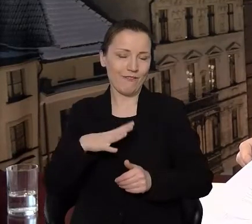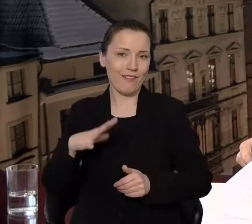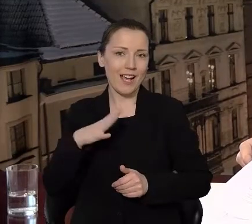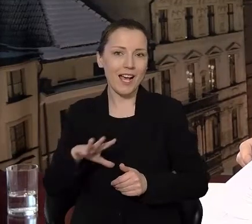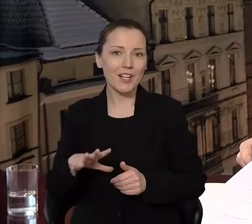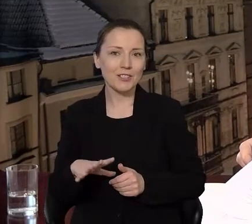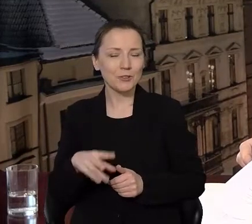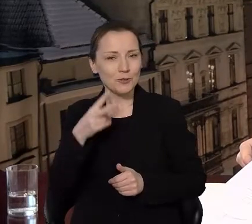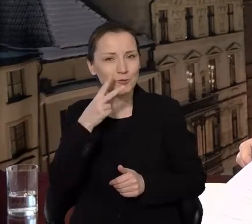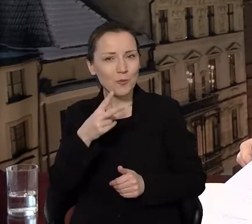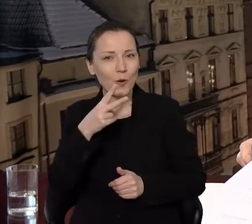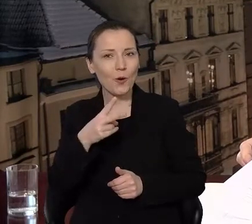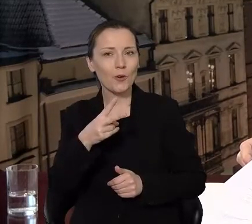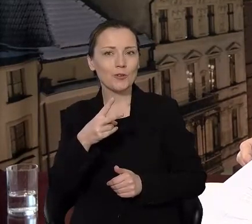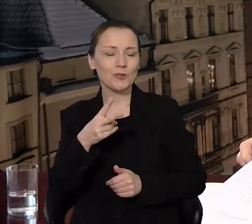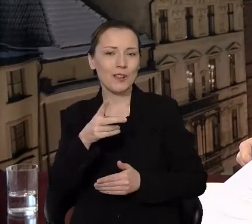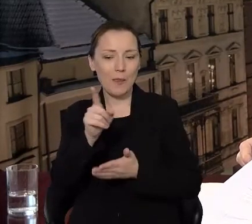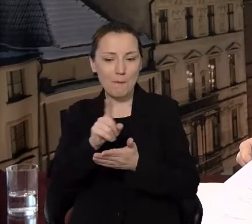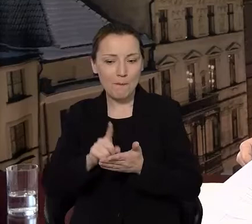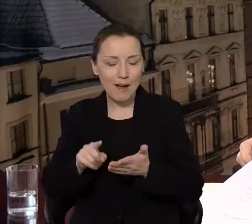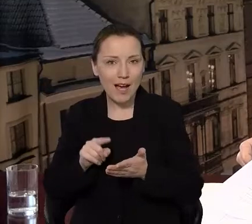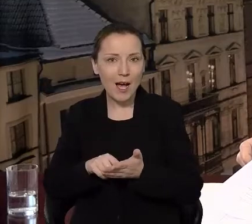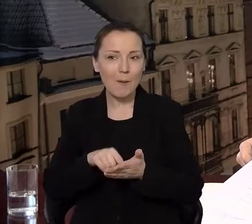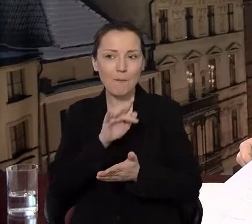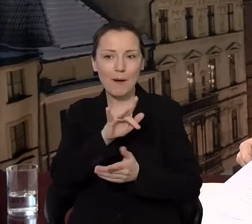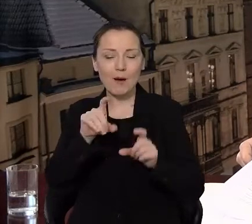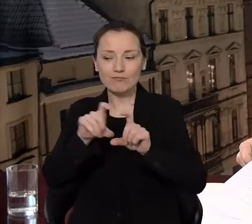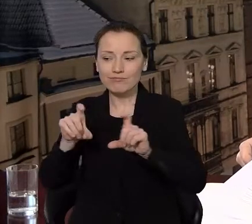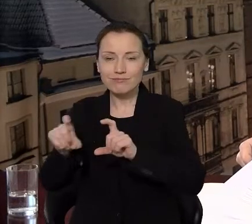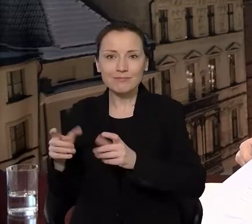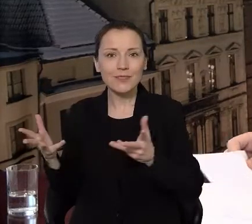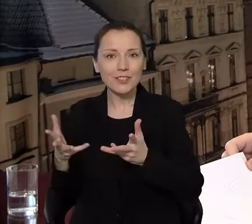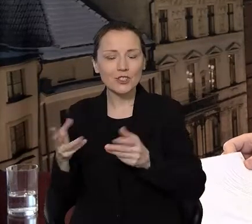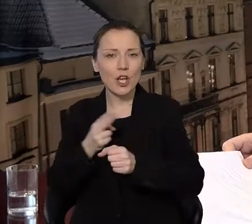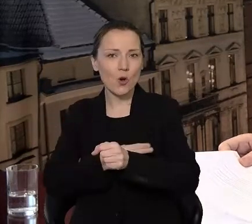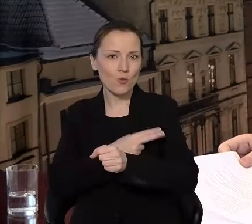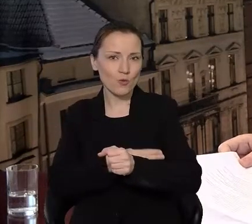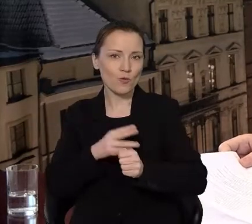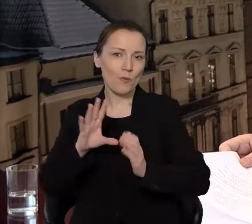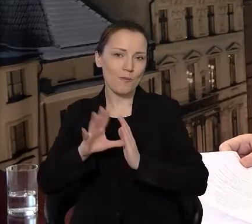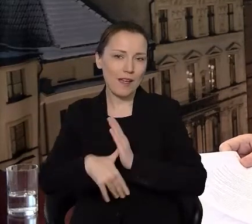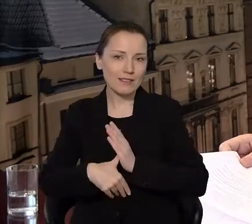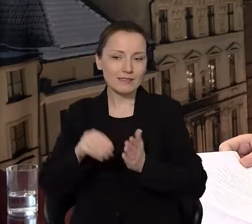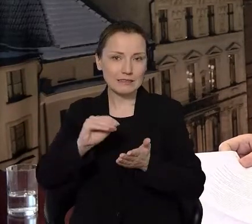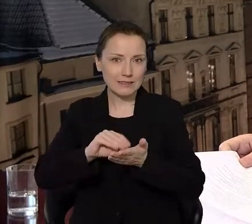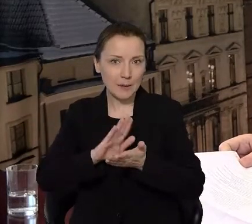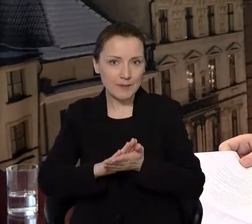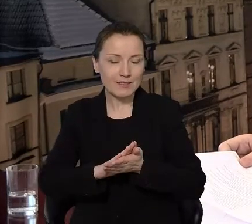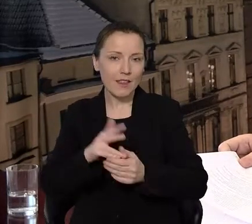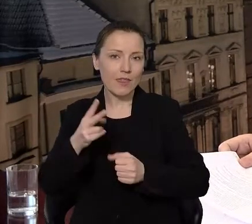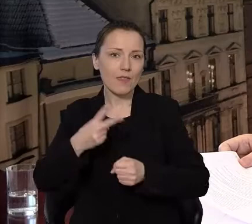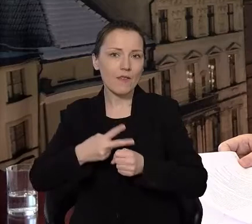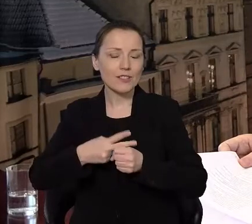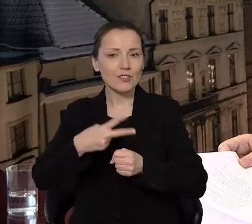Warto spojrzeć na mapę, na rozmieszczenie tych punktów szczepień, również na stronie Urzędu Miasta. 22 punkty